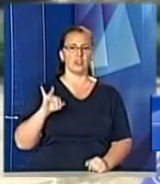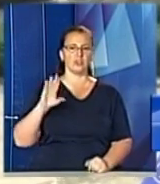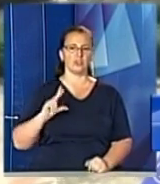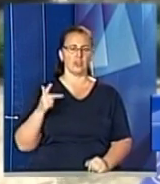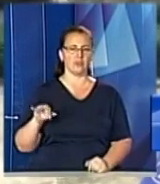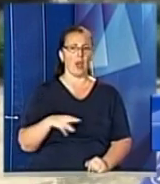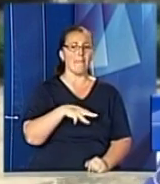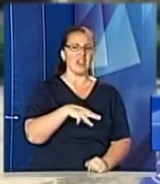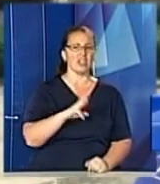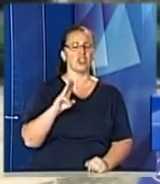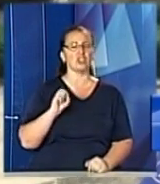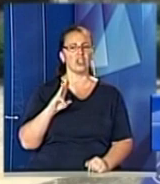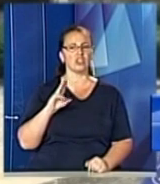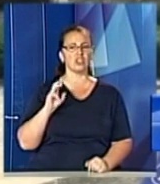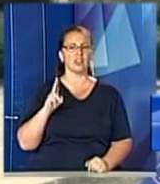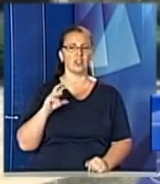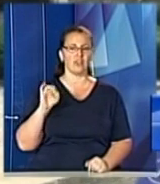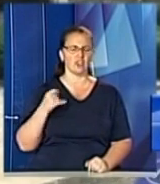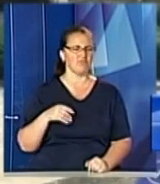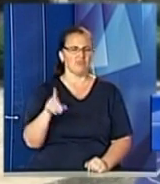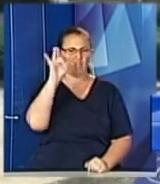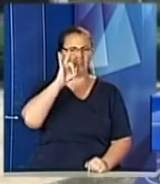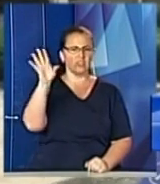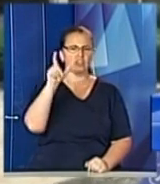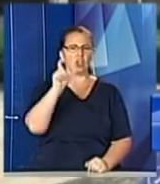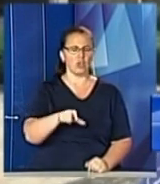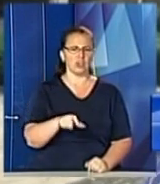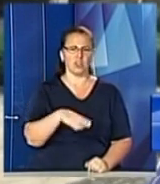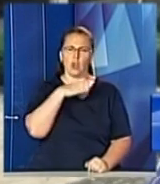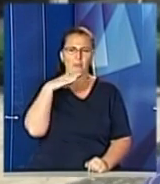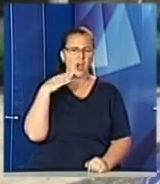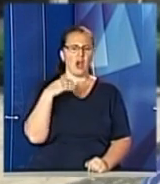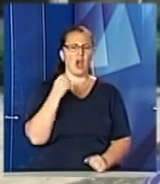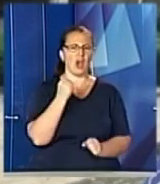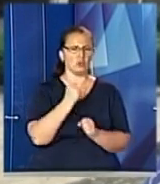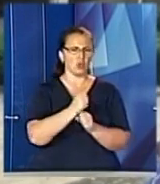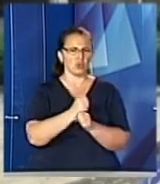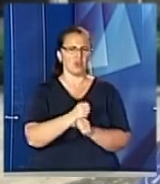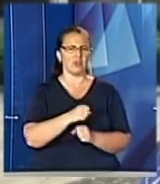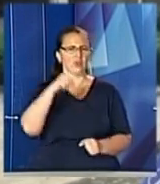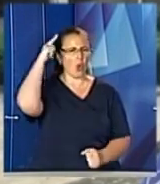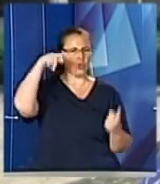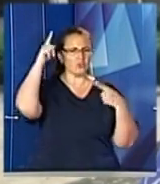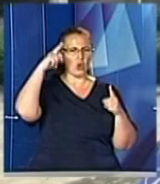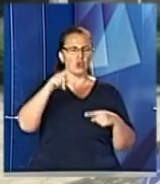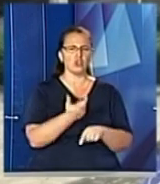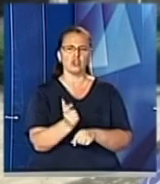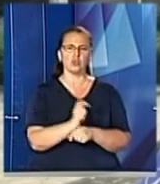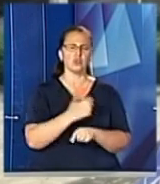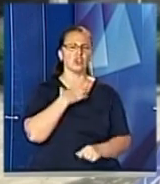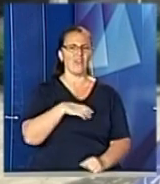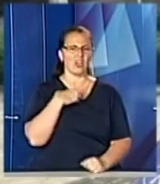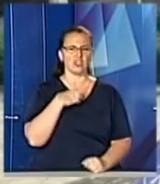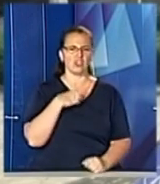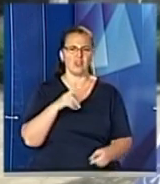невидатніших людей. Хоч він не так багато зробив, але його творчість надзвичайно вагома. Вона фактично